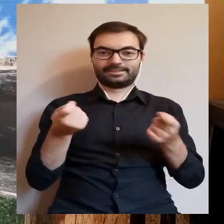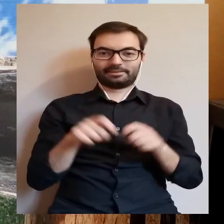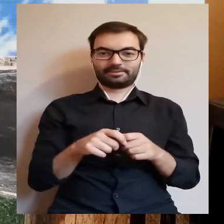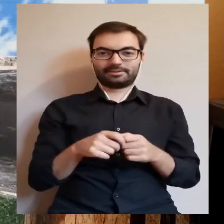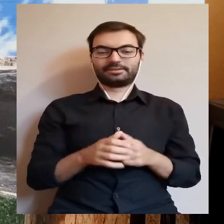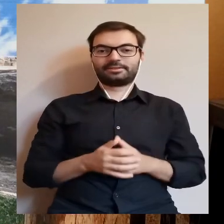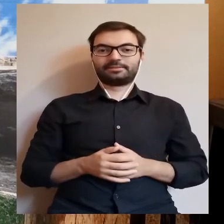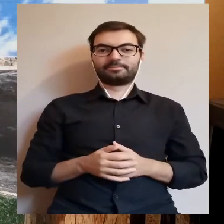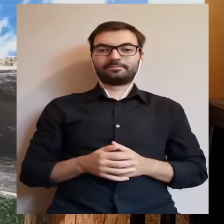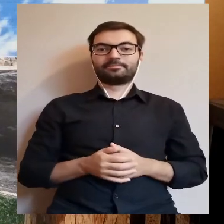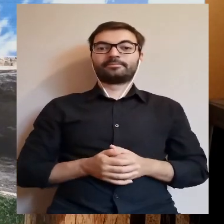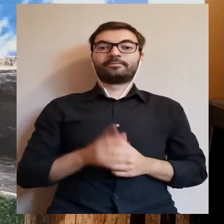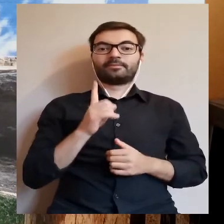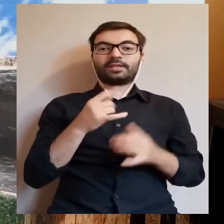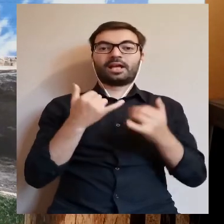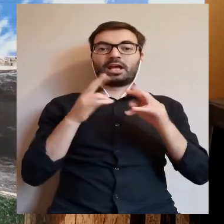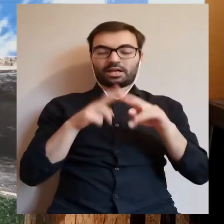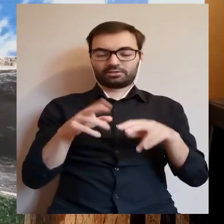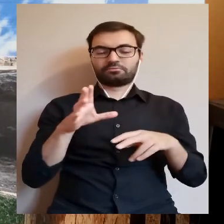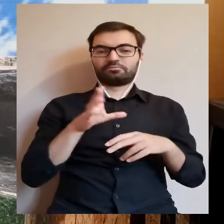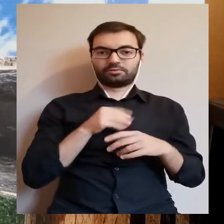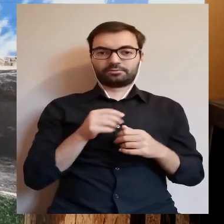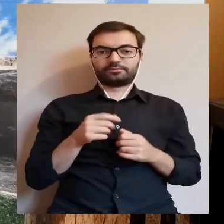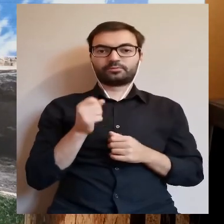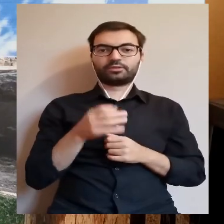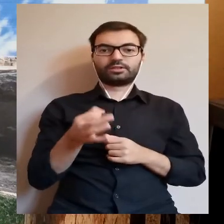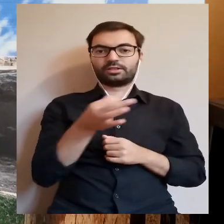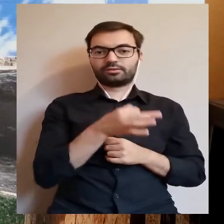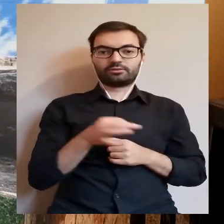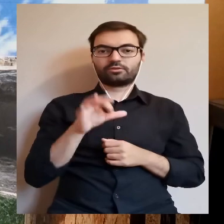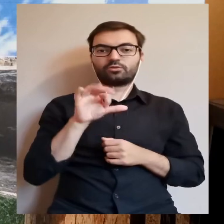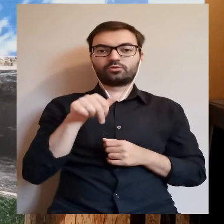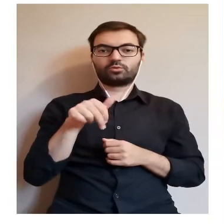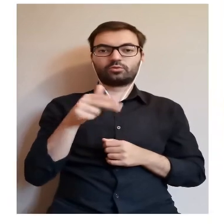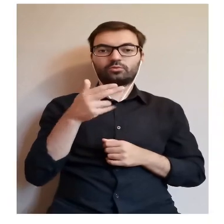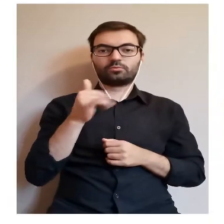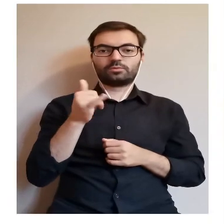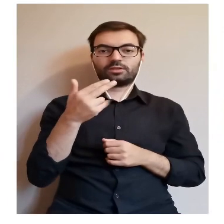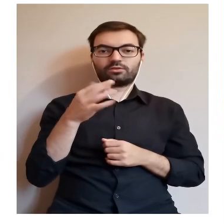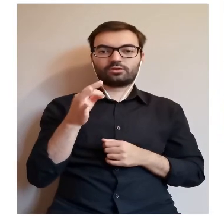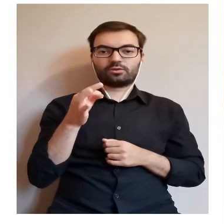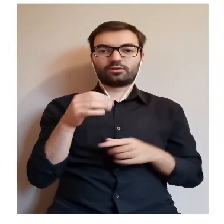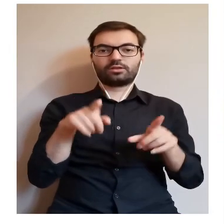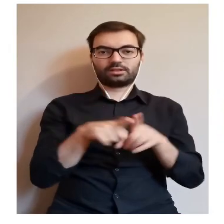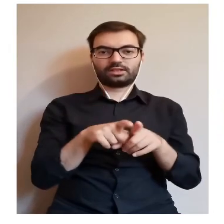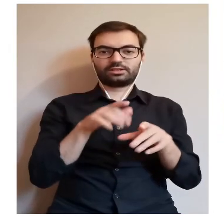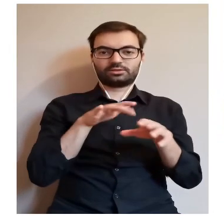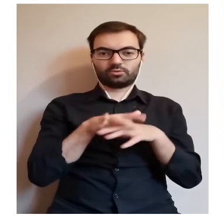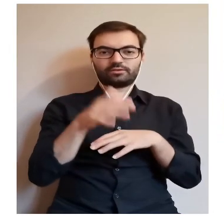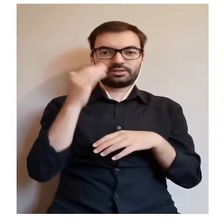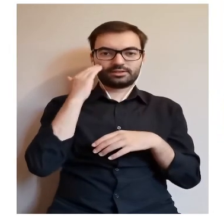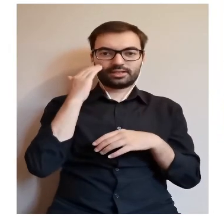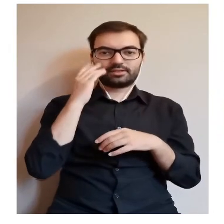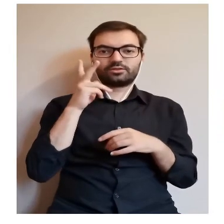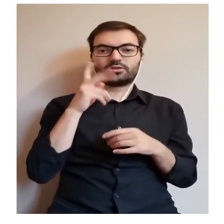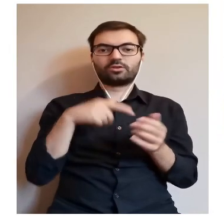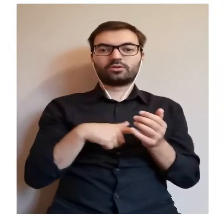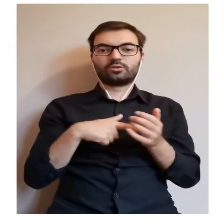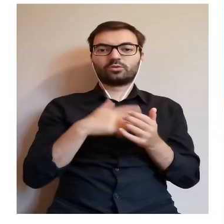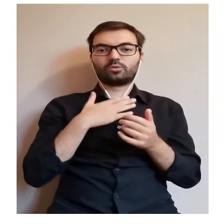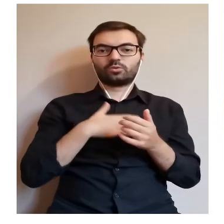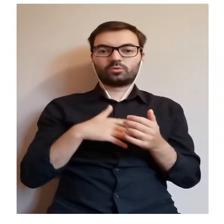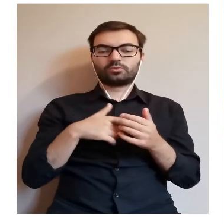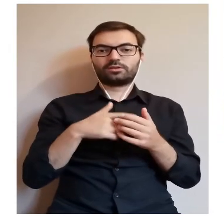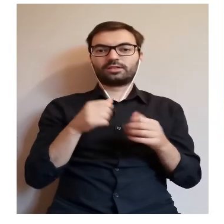W każdym razie nie każdy tam się dostanie, ale z innych i owszem. Jest jezioro Szumino, również bardzo dobrze znane, tym,